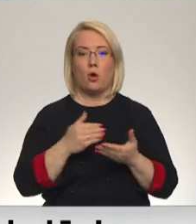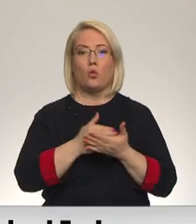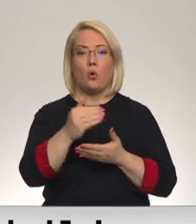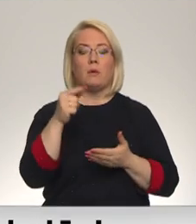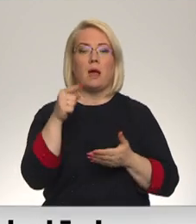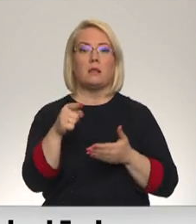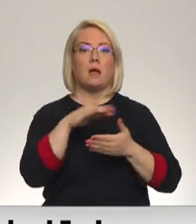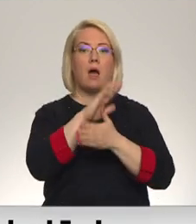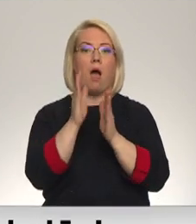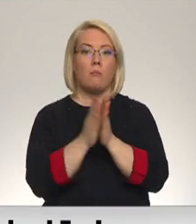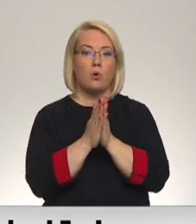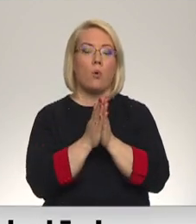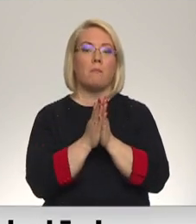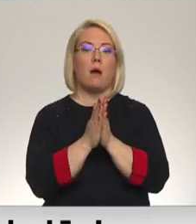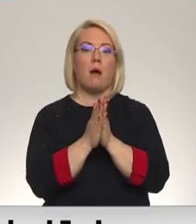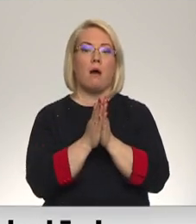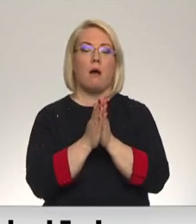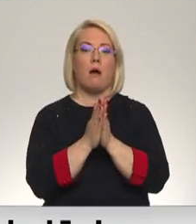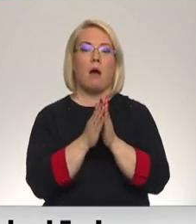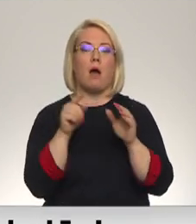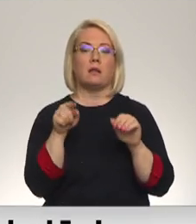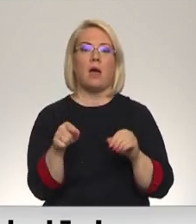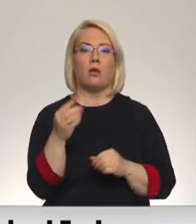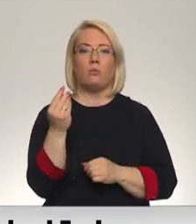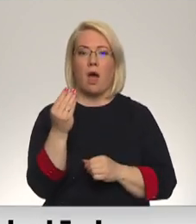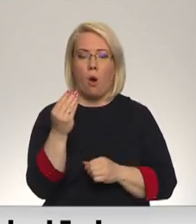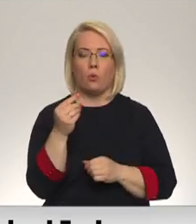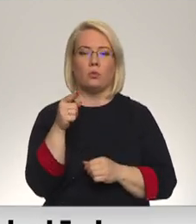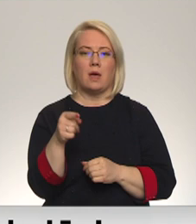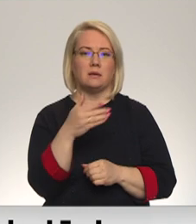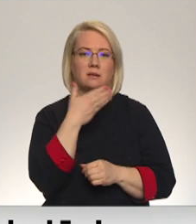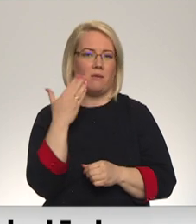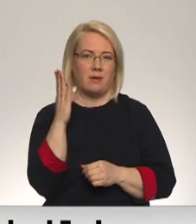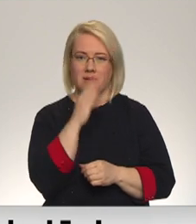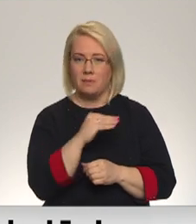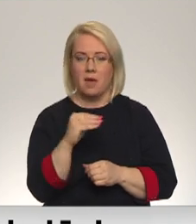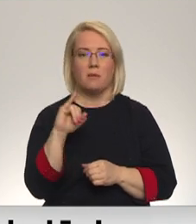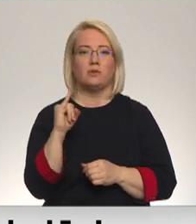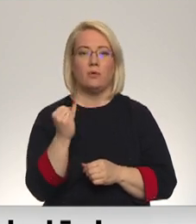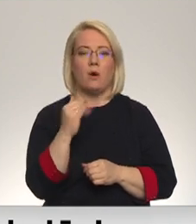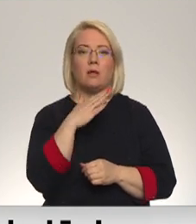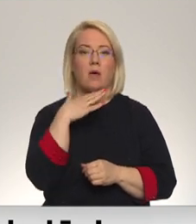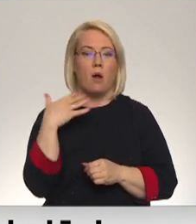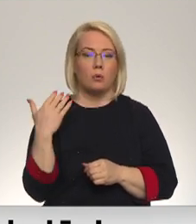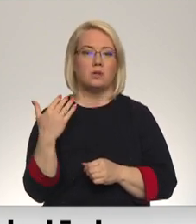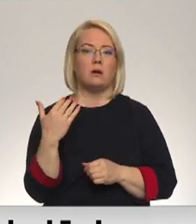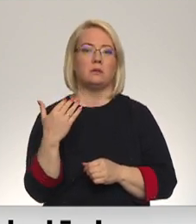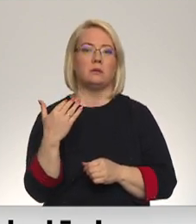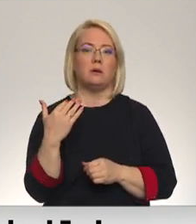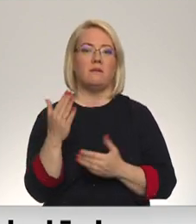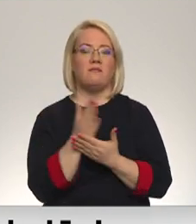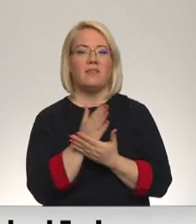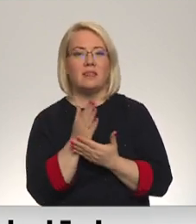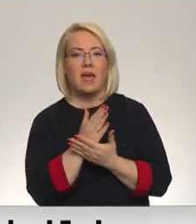apjomā, ar šādu finansēm praktiski neiespējams jau daudzās